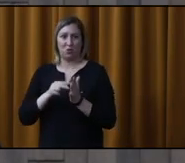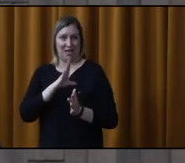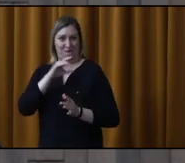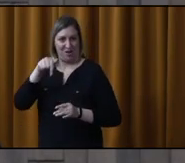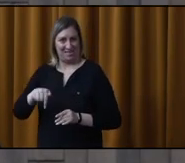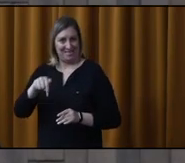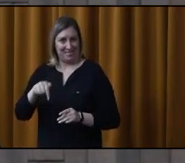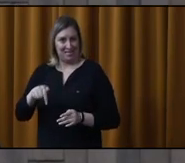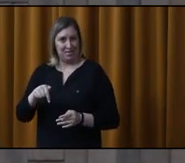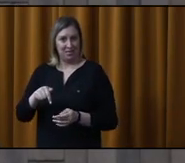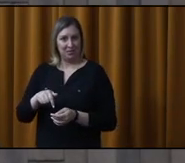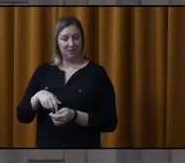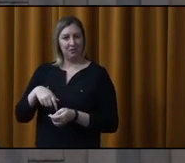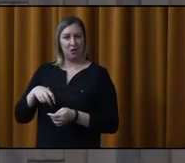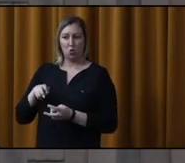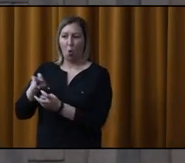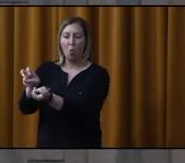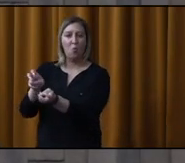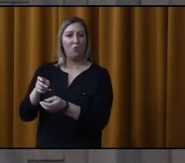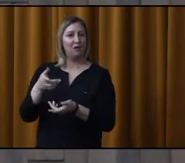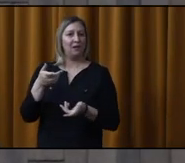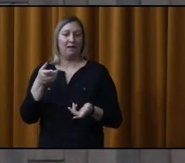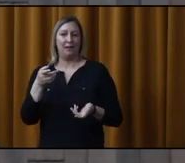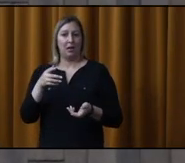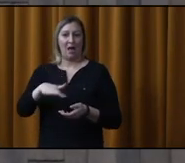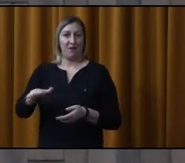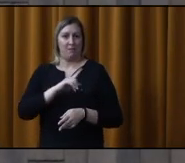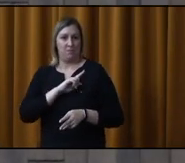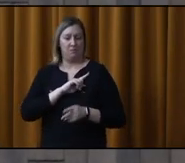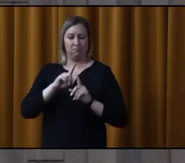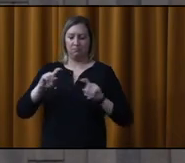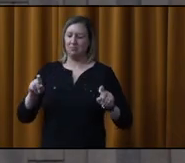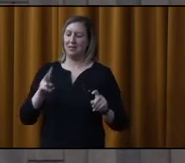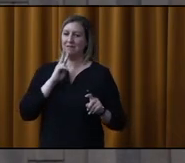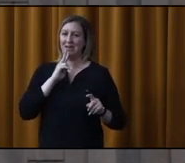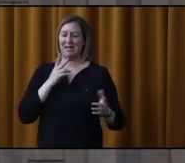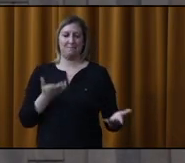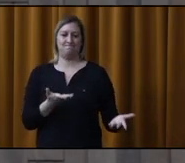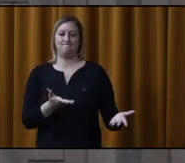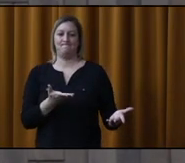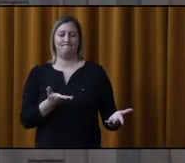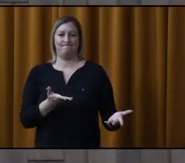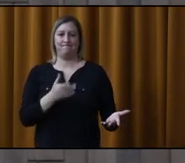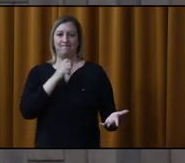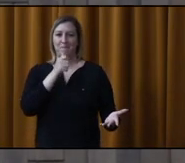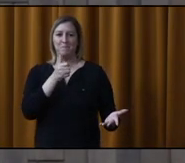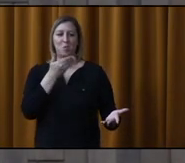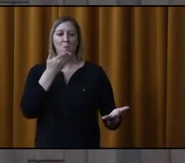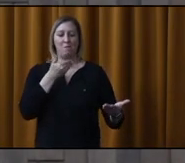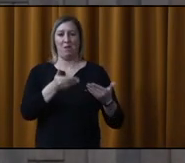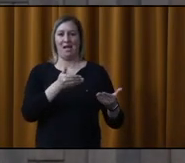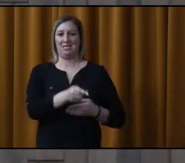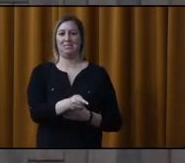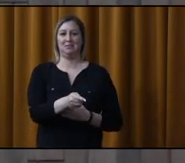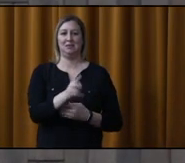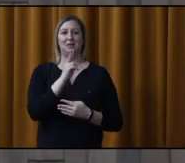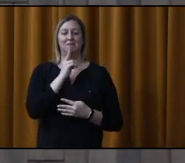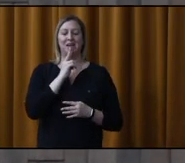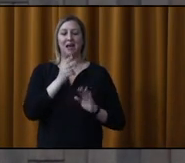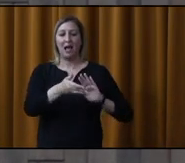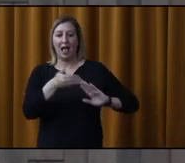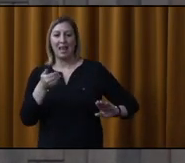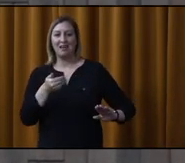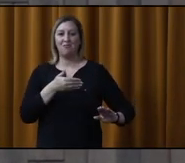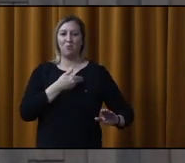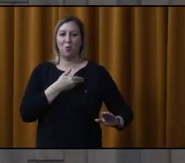les chiens se mettaient à courir, ça courait après les enfants. On avait vraiment un espace qui n'était pas du tout adapté. Le problème, ce n pas qu'on le retire, le problème,